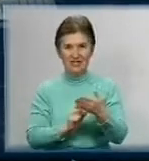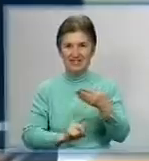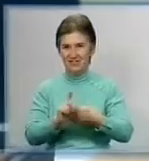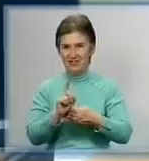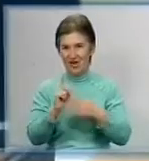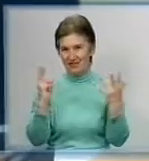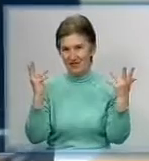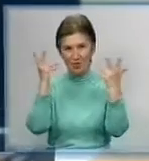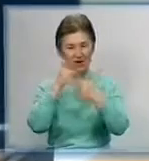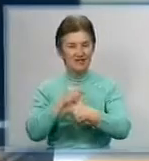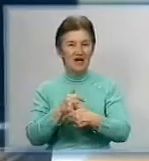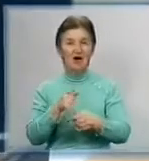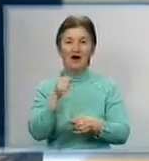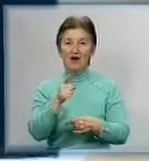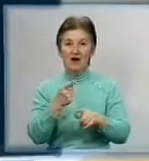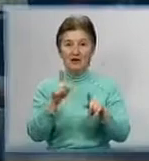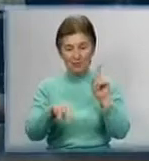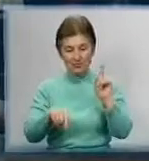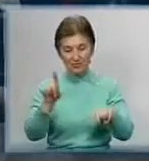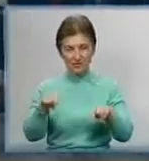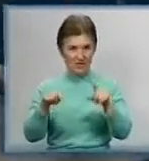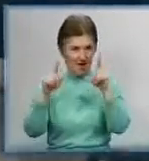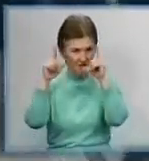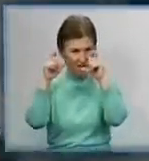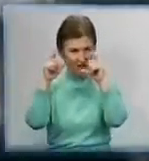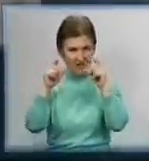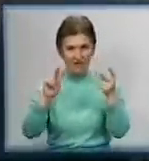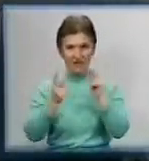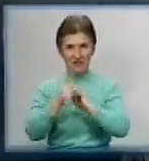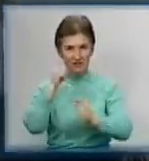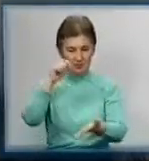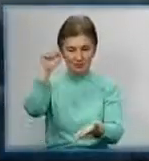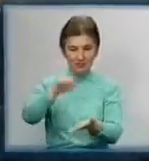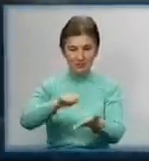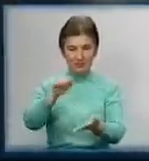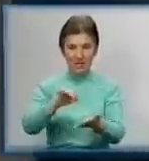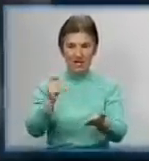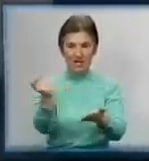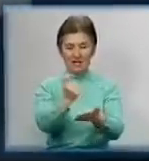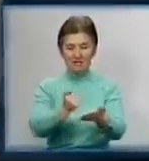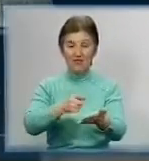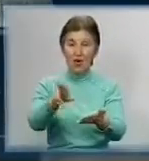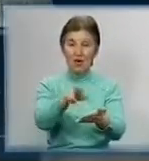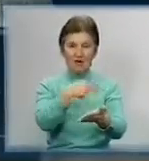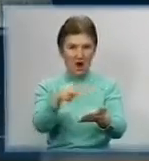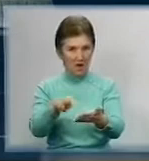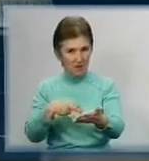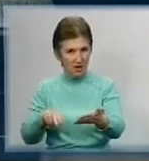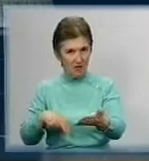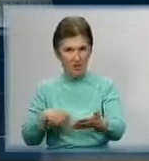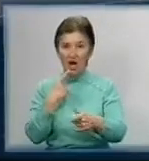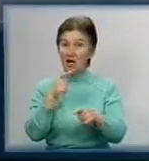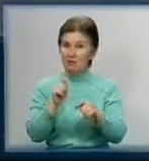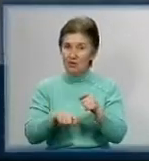Деякі фотографії дівчина перетворює у художні картини, друкує знімки на полотнах та розмальовує фарбами. Експериментує і з іншими